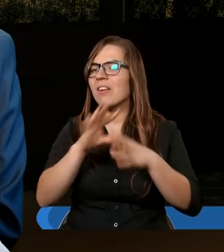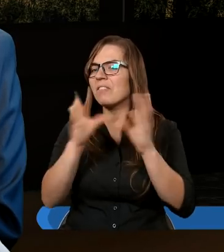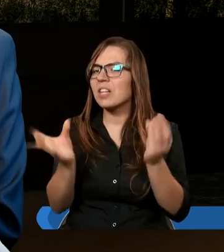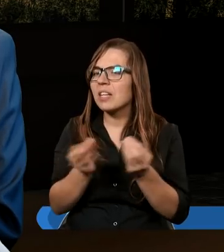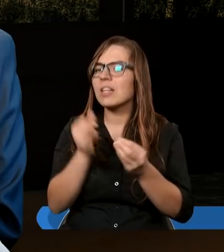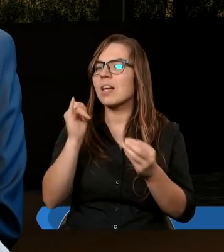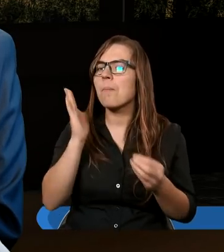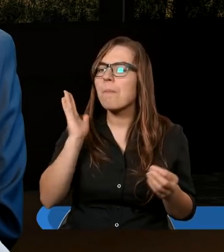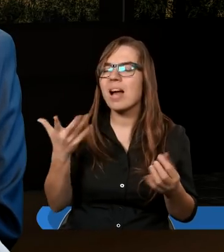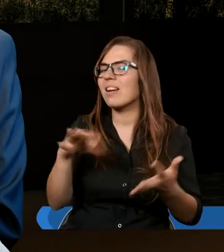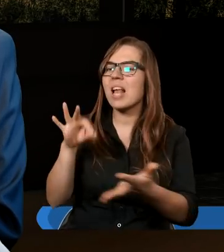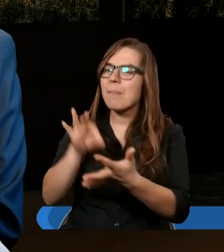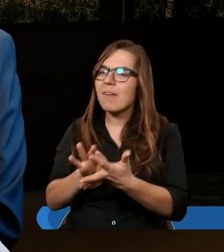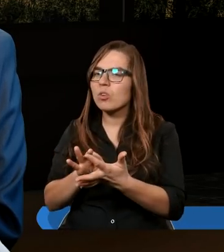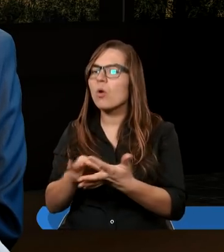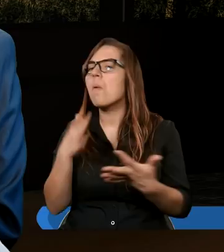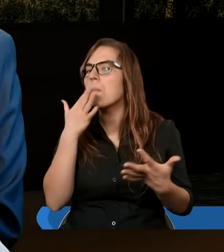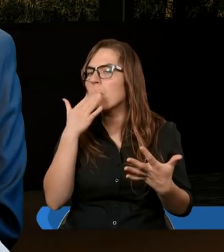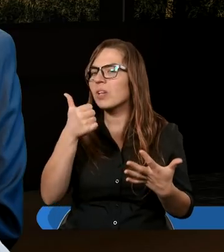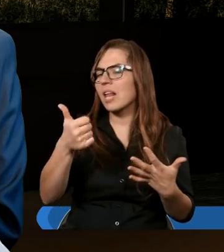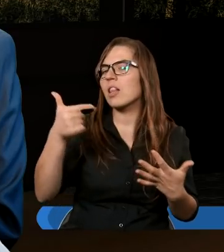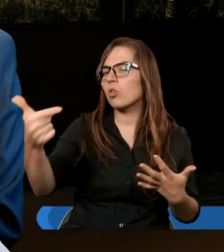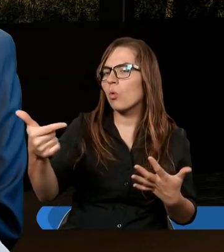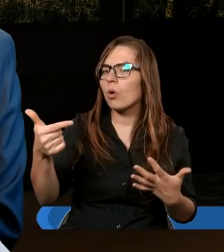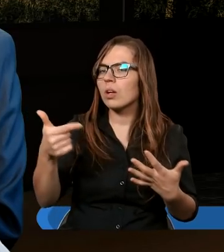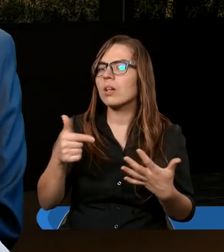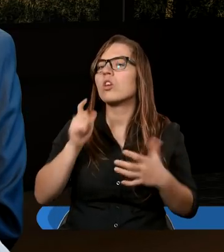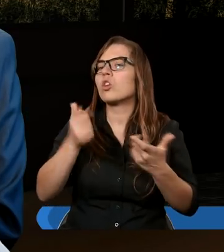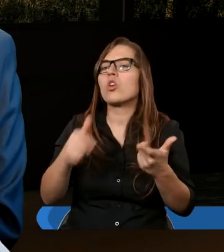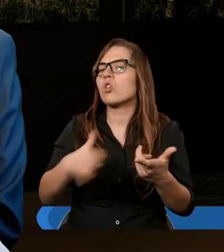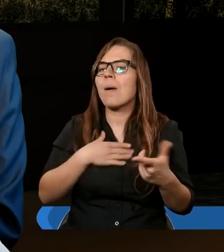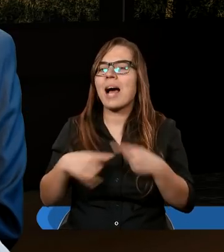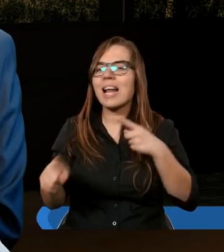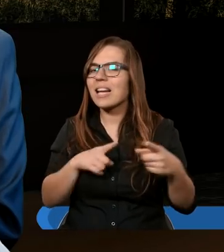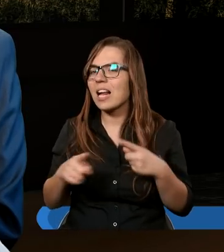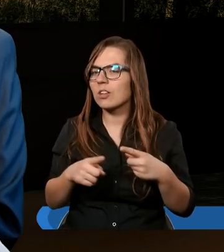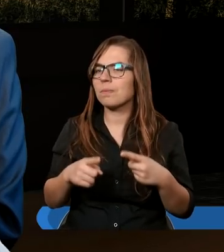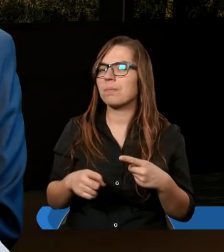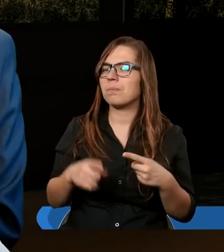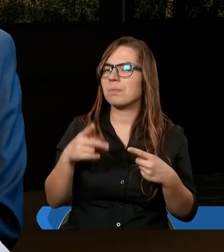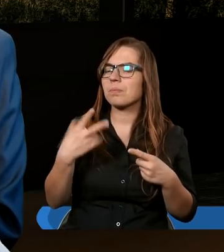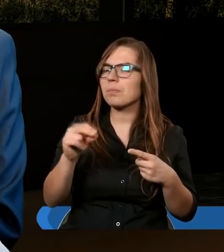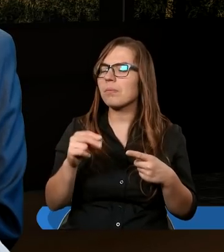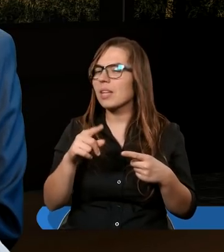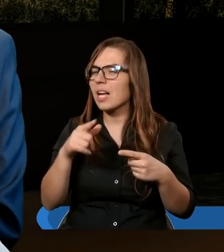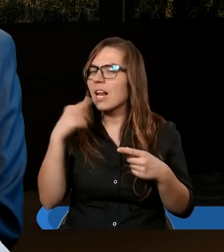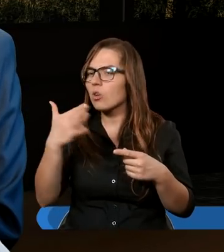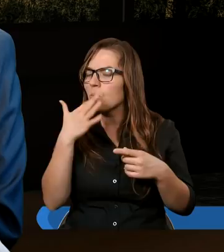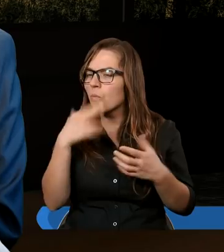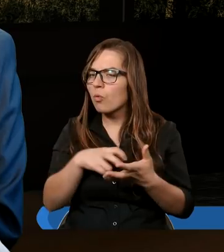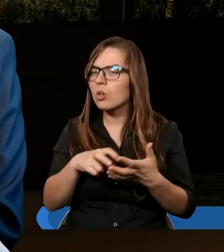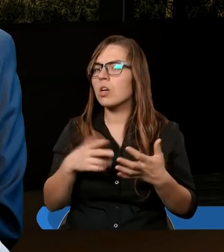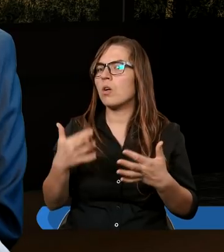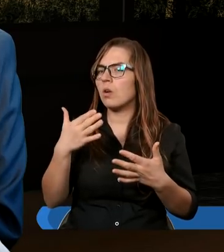i będąc w niepewności, mówili jeden do drugiego. Cóż to ma znaczyć? I nizaj, trwiąc, mówili.